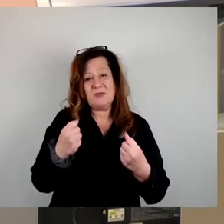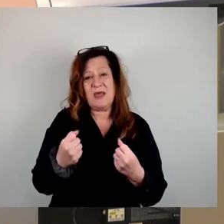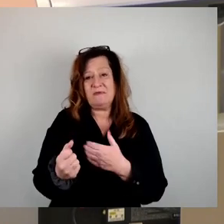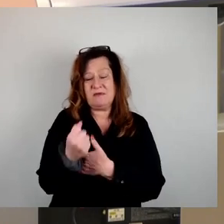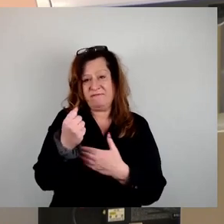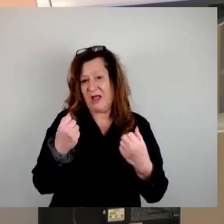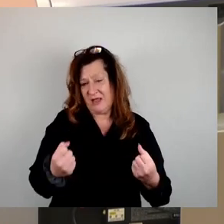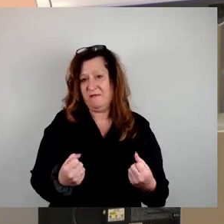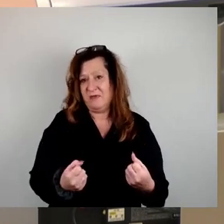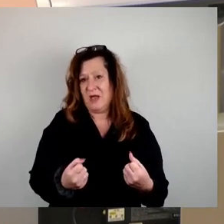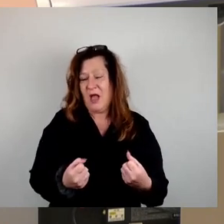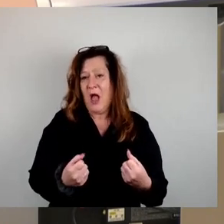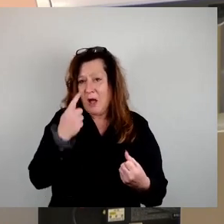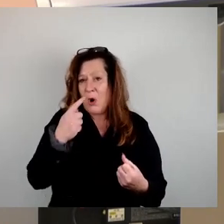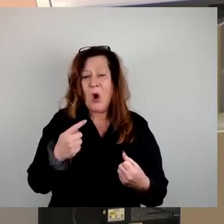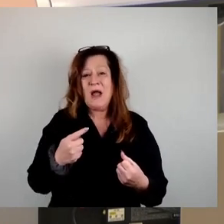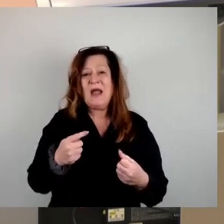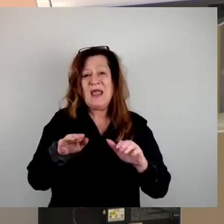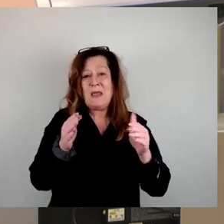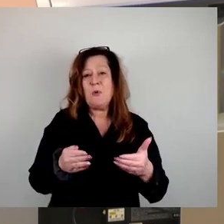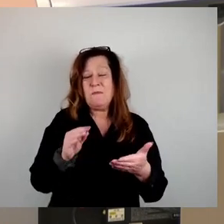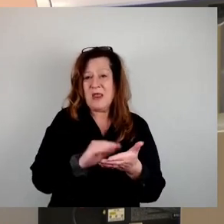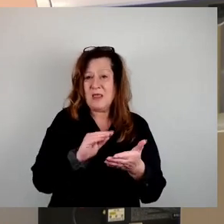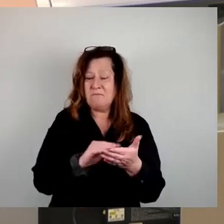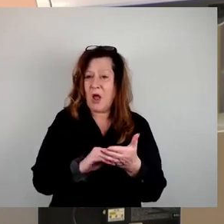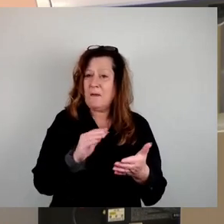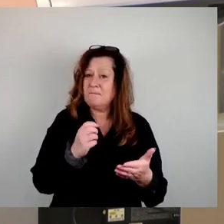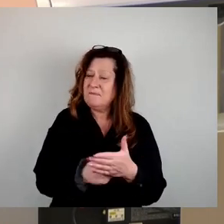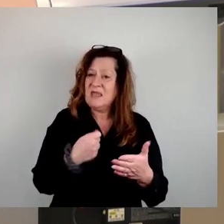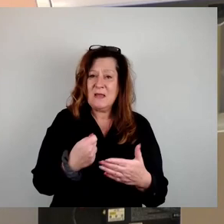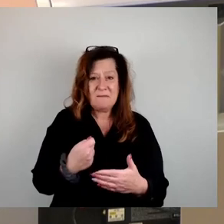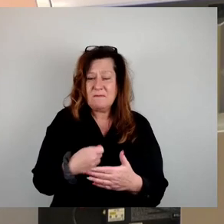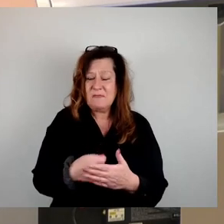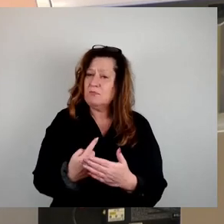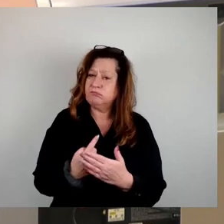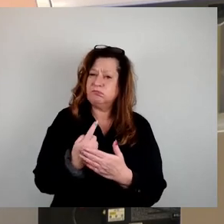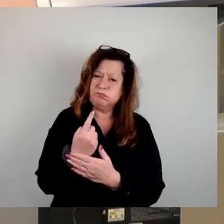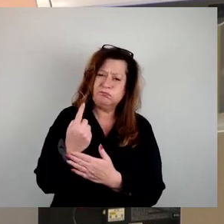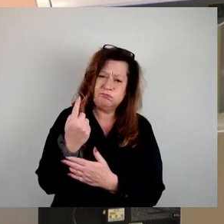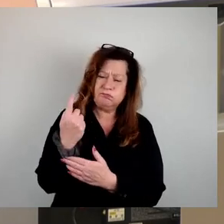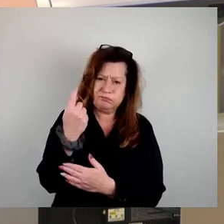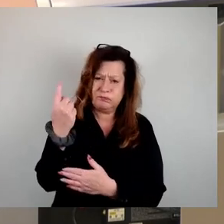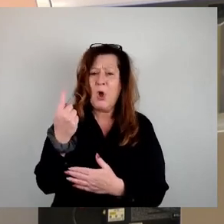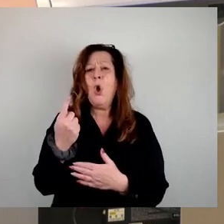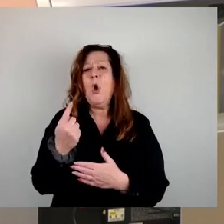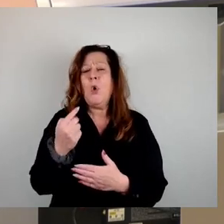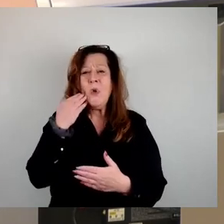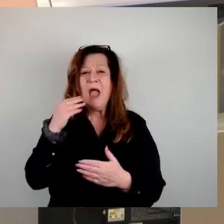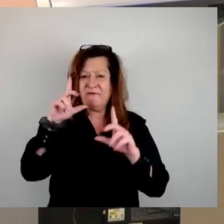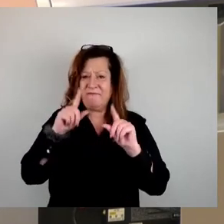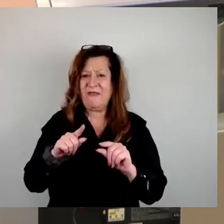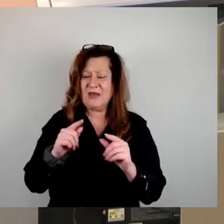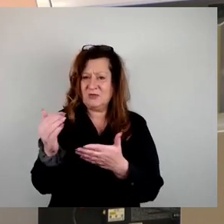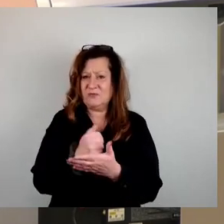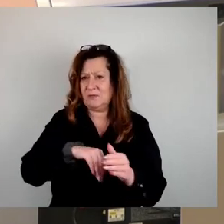Immobilienmarkt horrende Mietsteigerungen und die Verdrängung von Geringverdienenden. Städte wie München, Hamburg